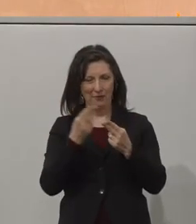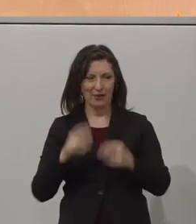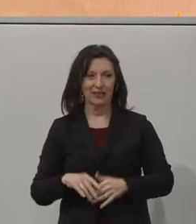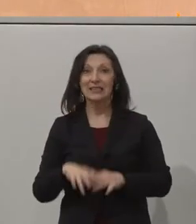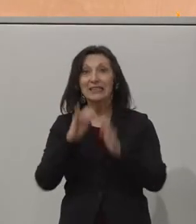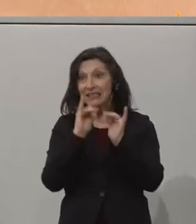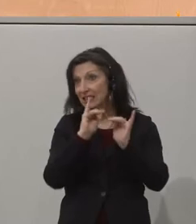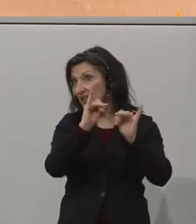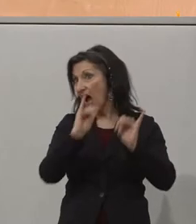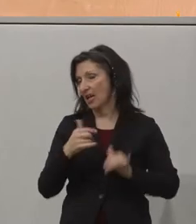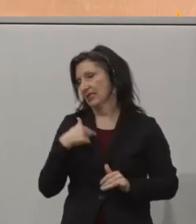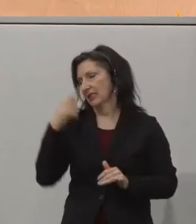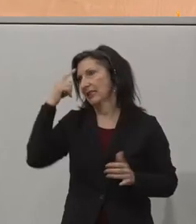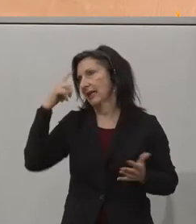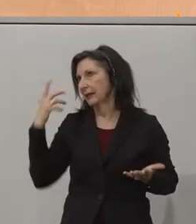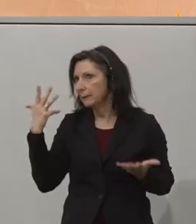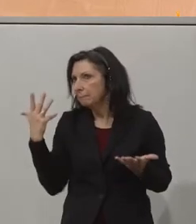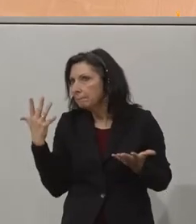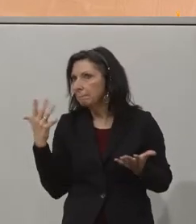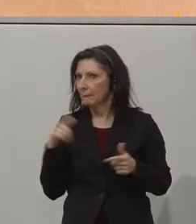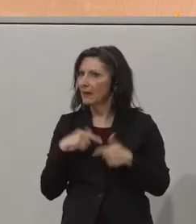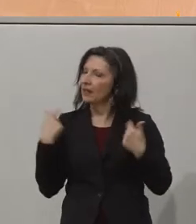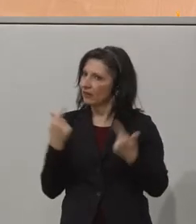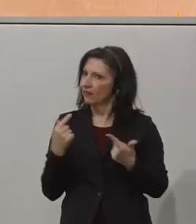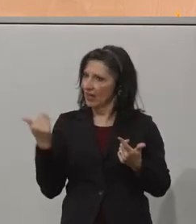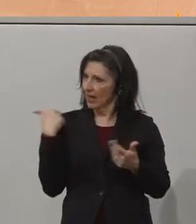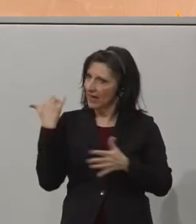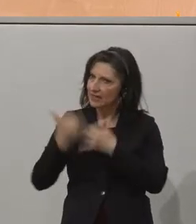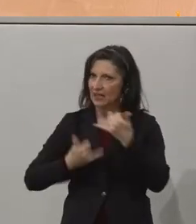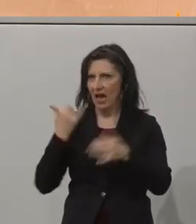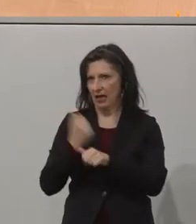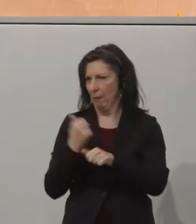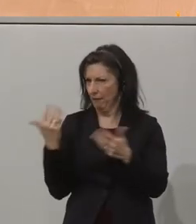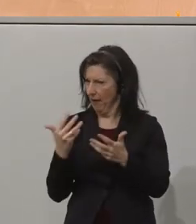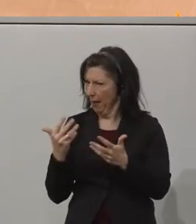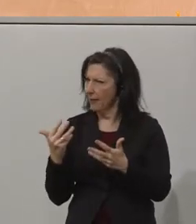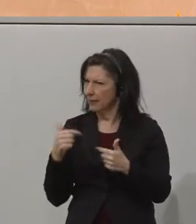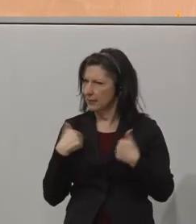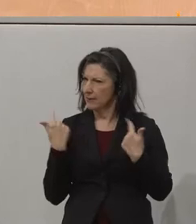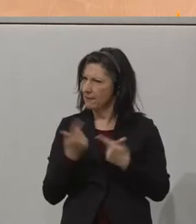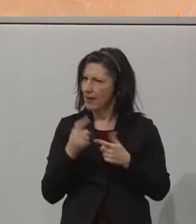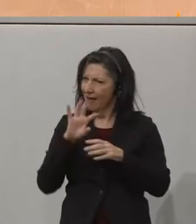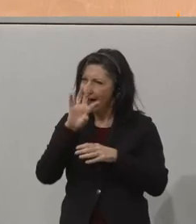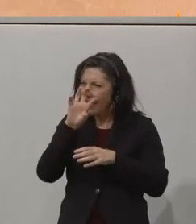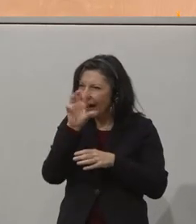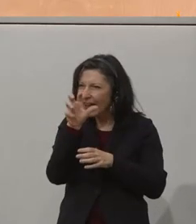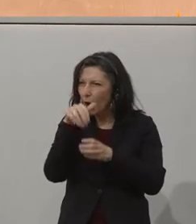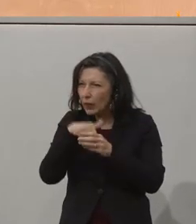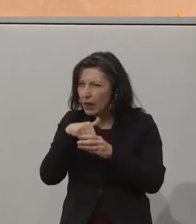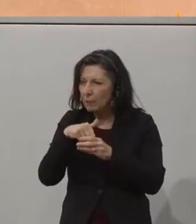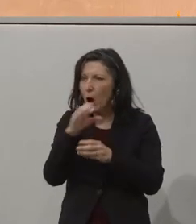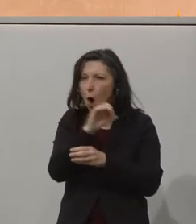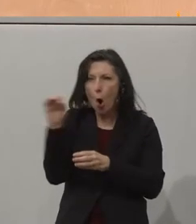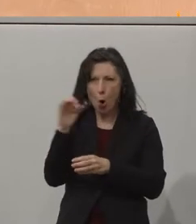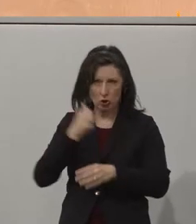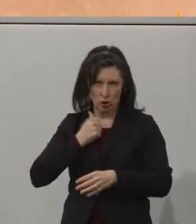Ja, also ich denke, was wir gemacht haben in den letzten Jahren ist, wir haben in der Region, dort in der Ostdeckmark, wo wir zu